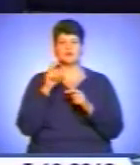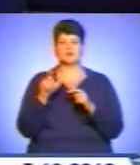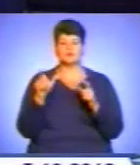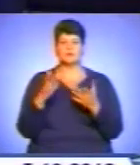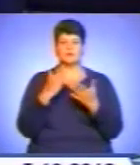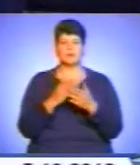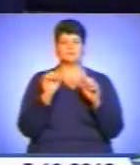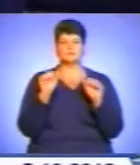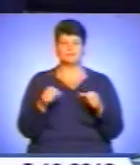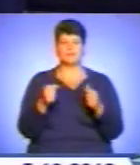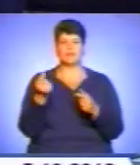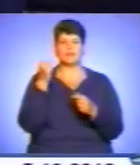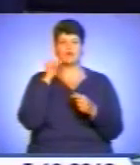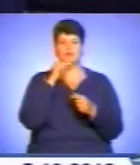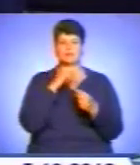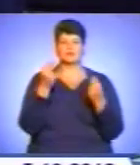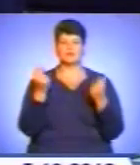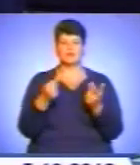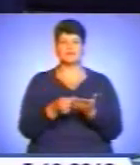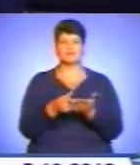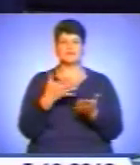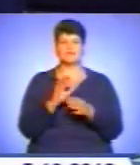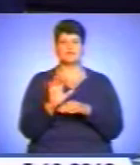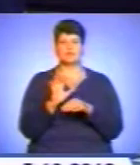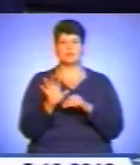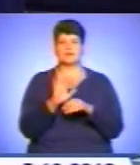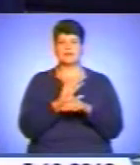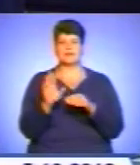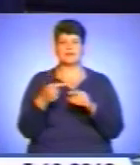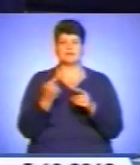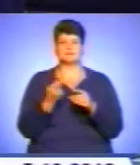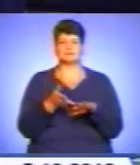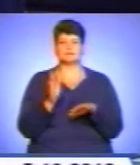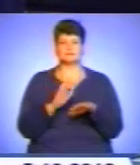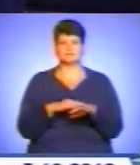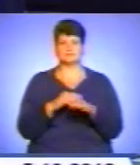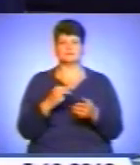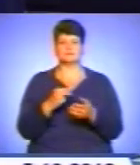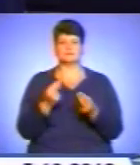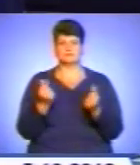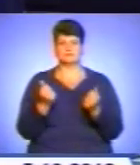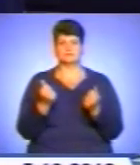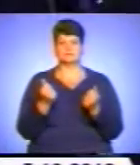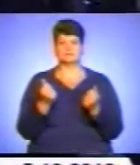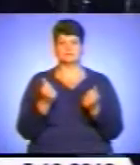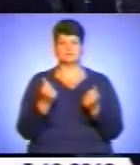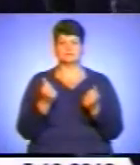мають змогу економити кошти, адже ціни від виробника не так б'ють по кишені. Репортаж наших журналістів.